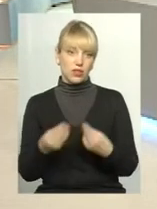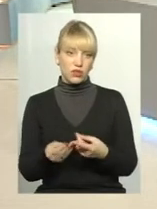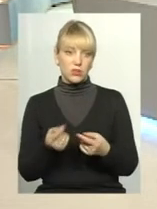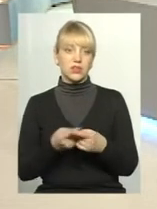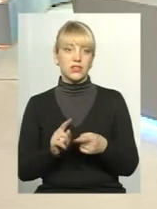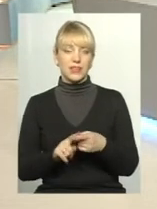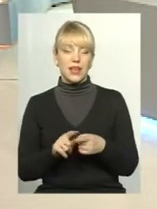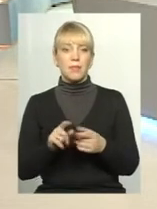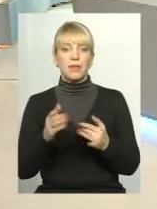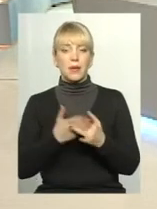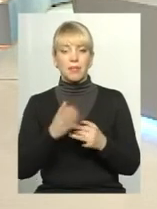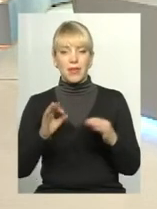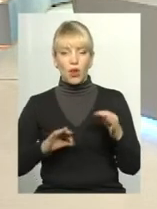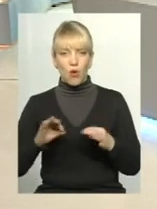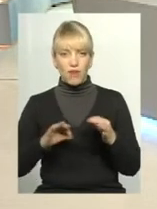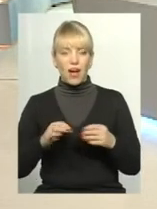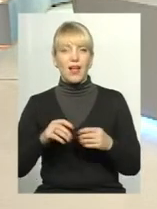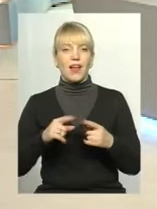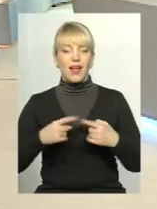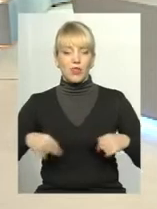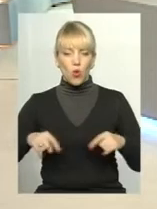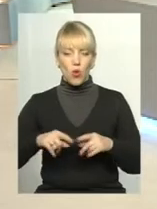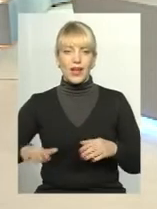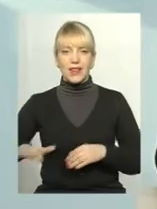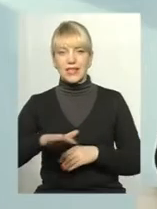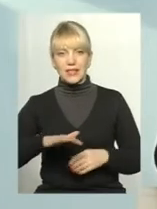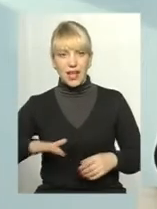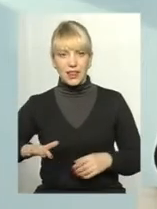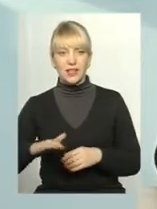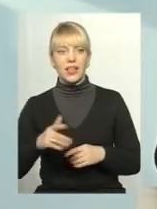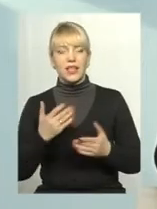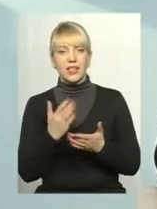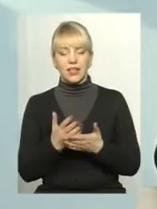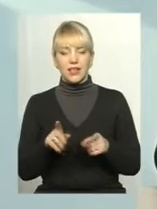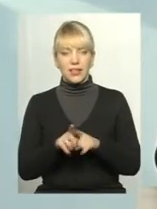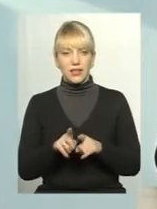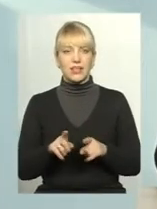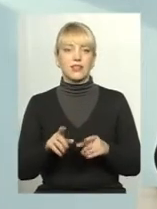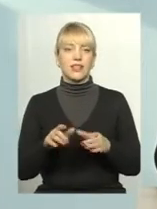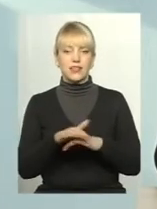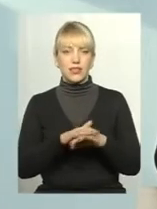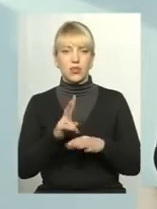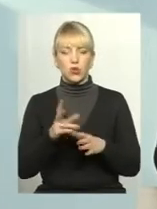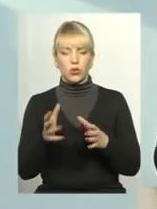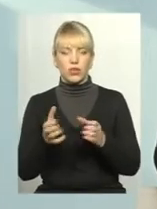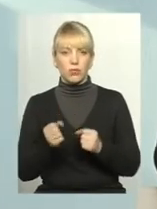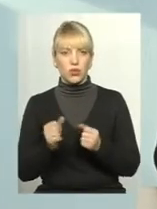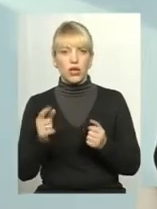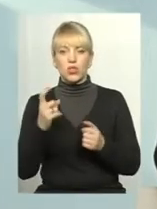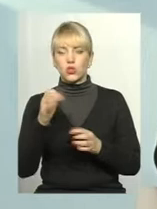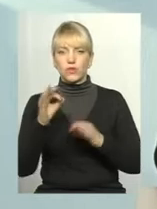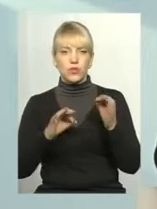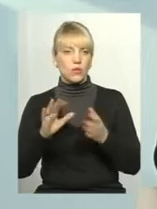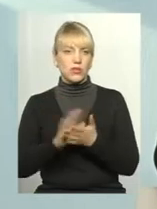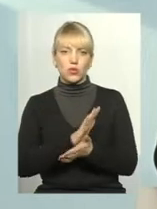пільгова категорія населення. Певні категорії отримують 100% безкоштовні ліки